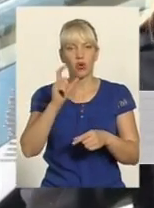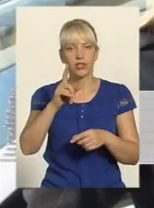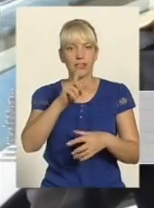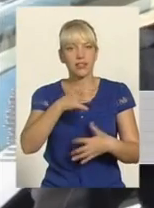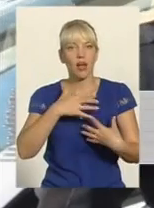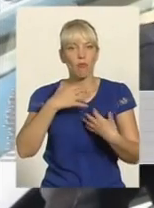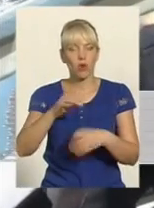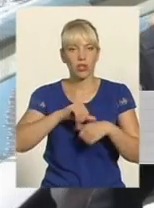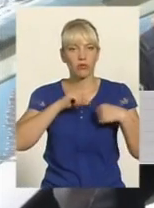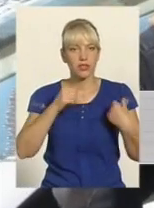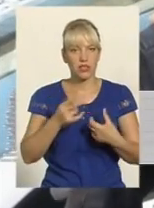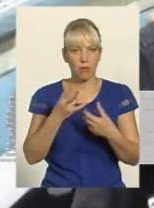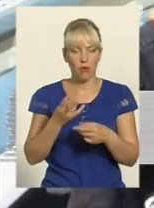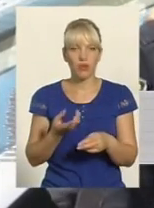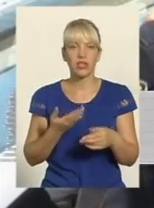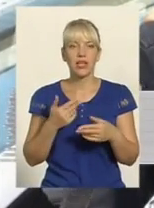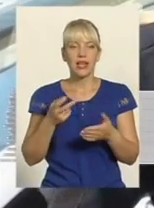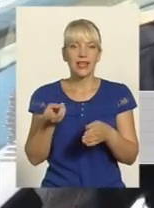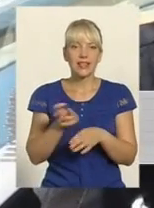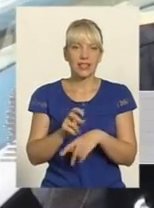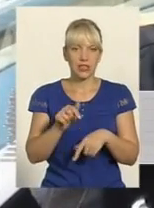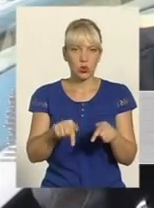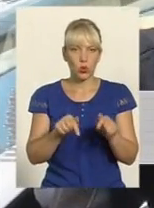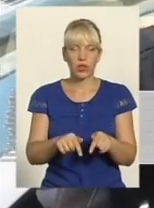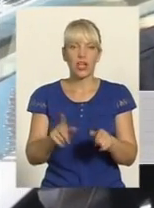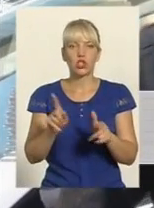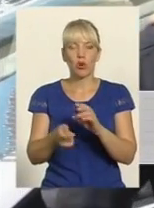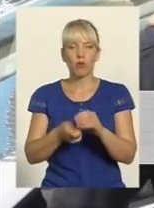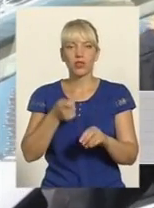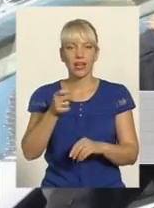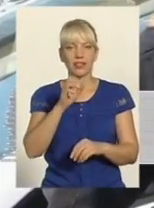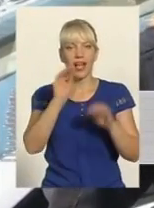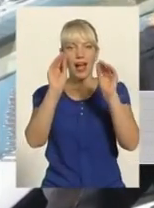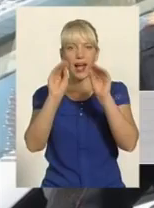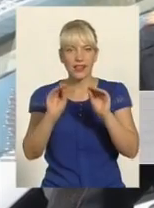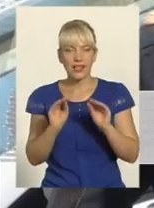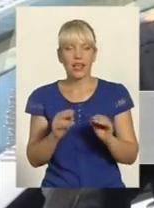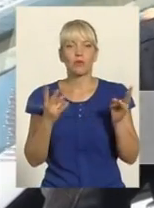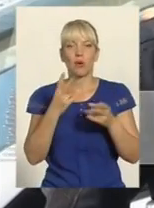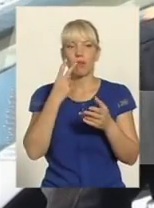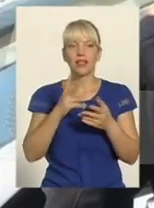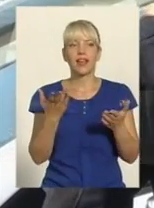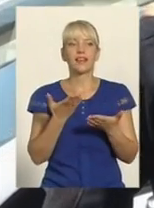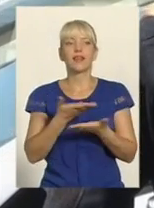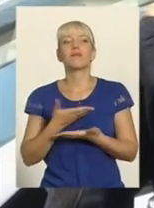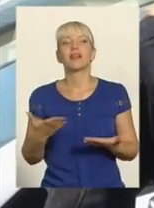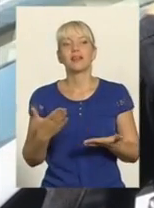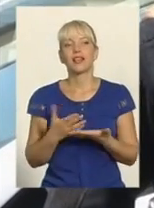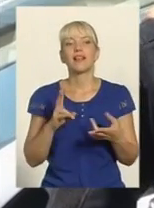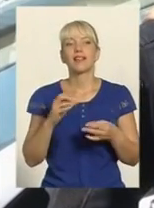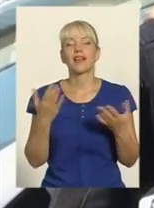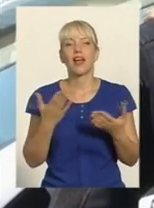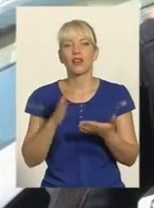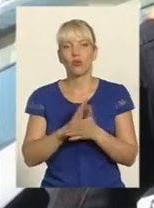напевно, йти сюди А для того, щоб подати анкету, вони мають бачити, які ми є, так, і на які умови вони